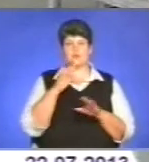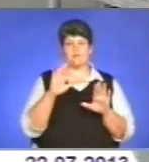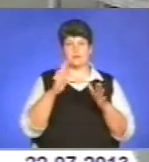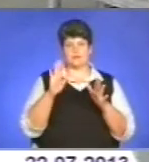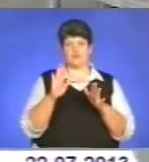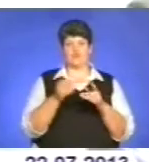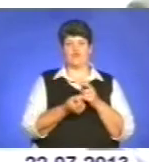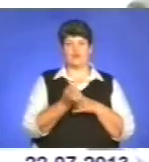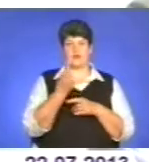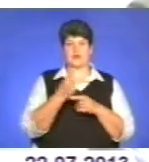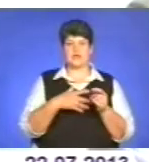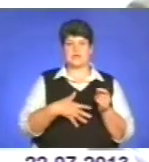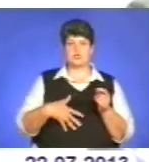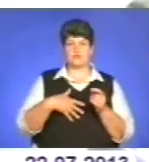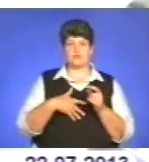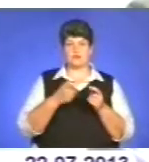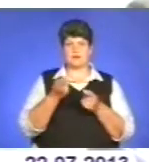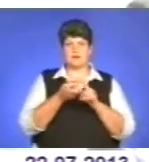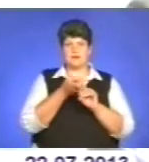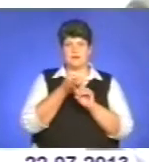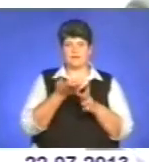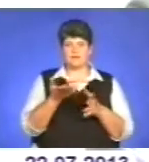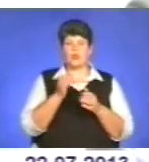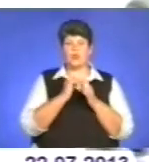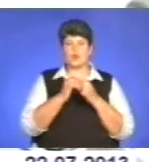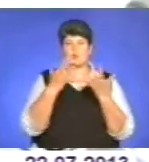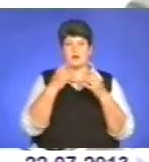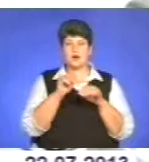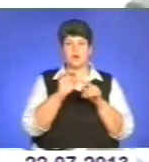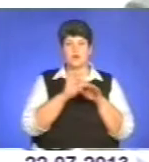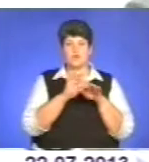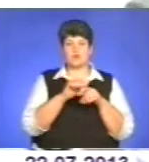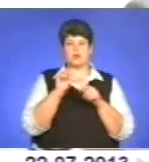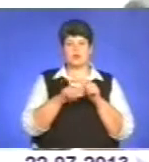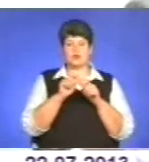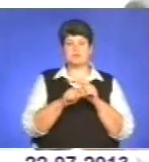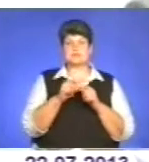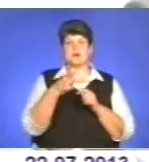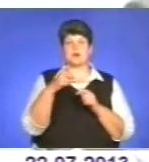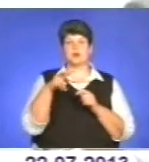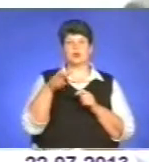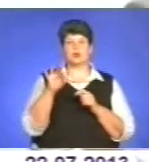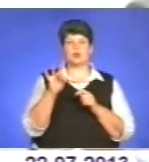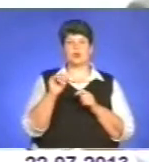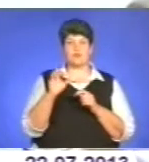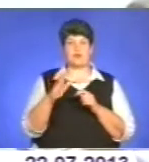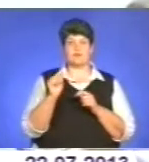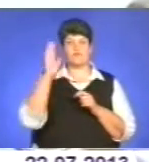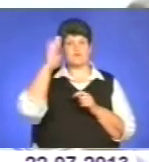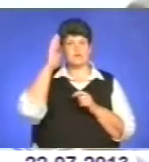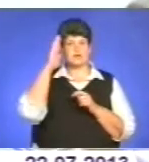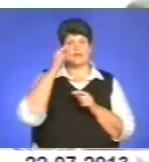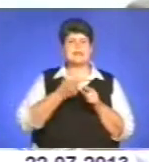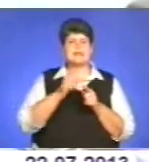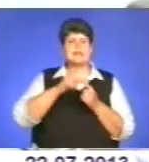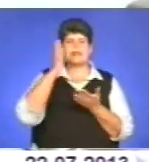палички. Кожного дня проводиться контроль за хлоруванням води. Хлорування води – це є